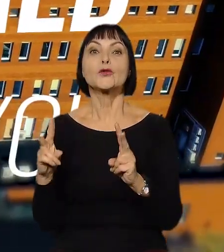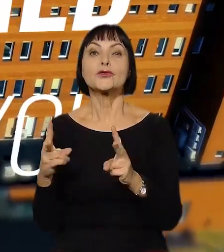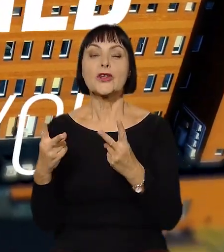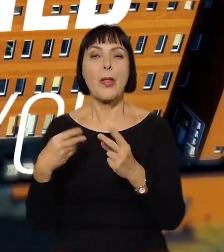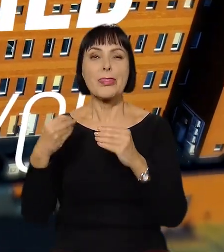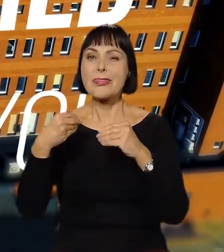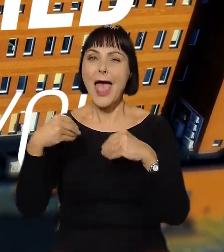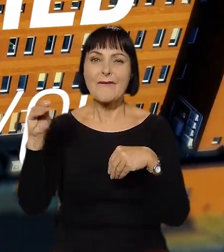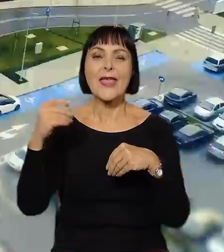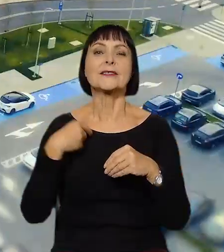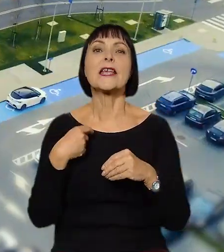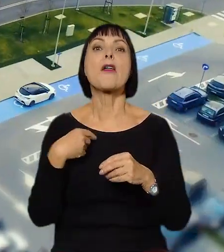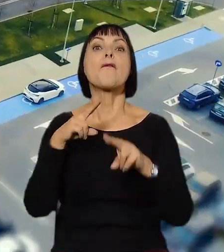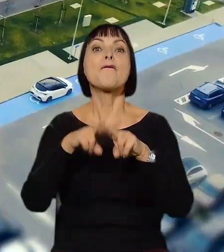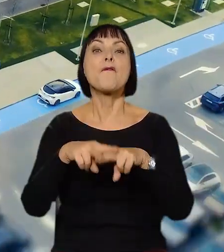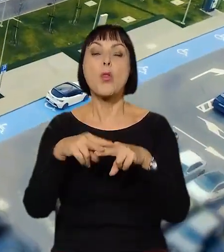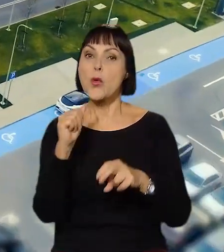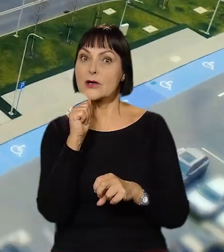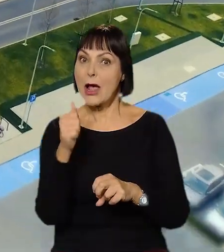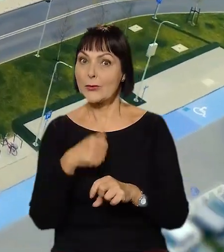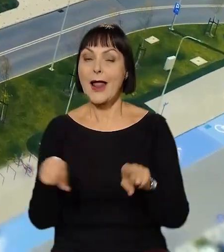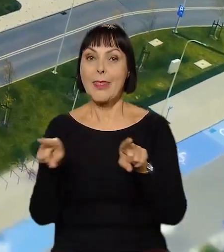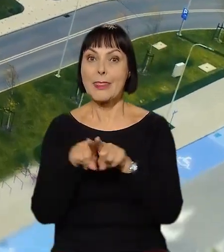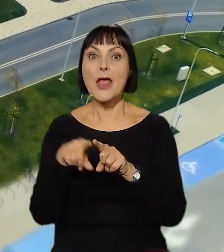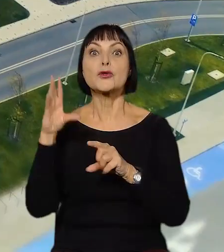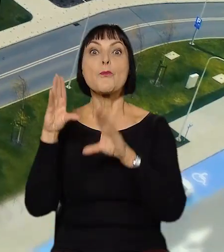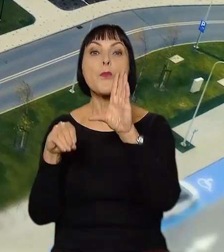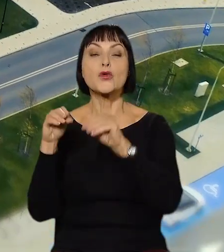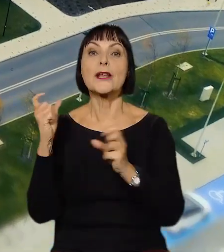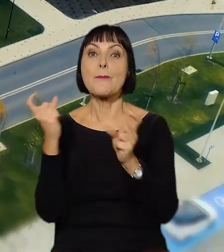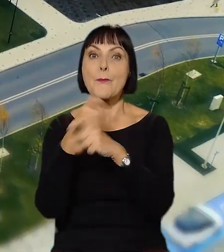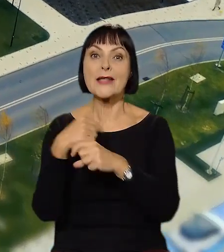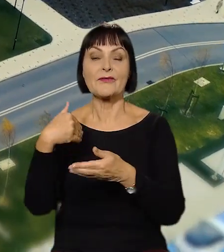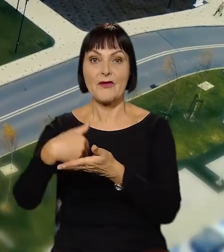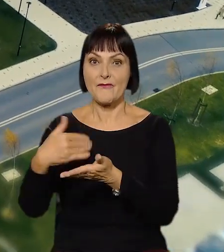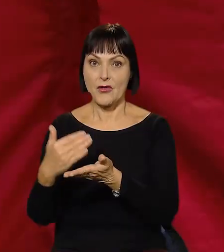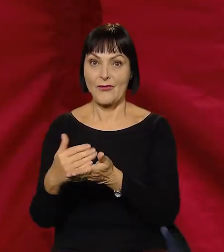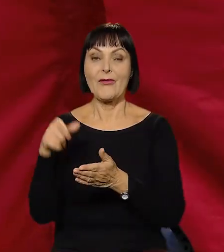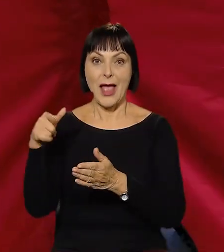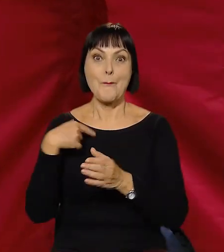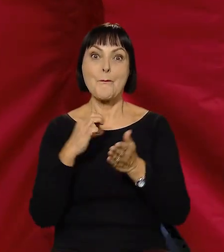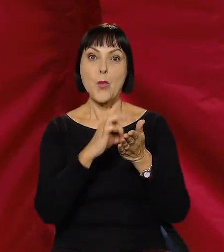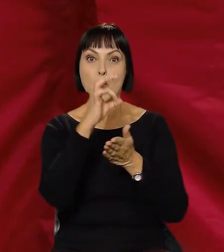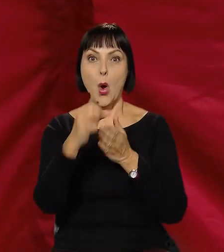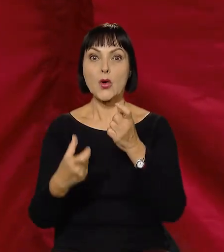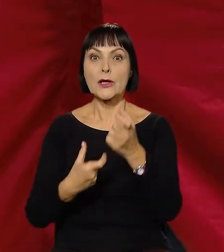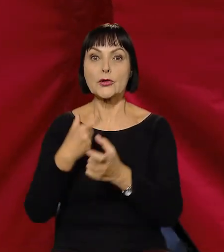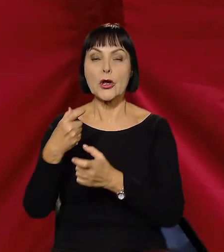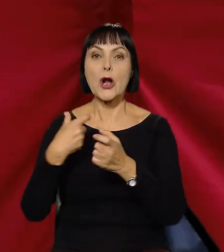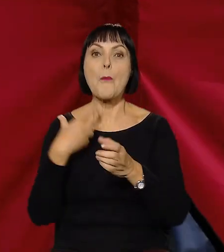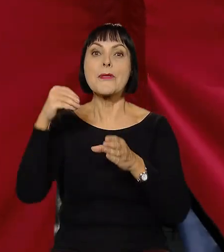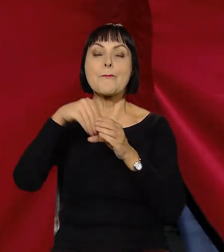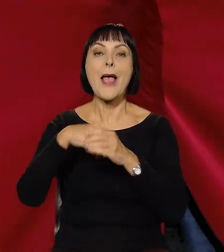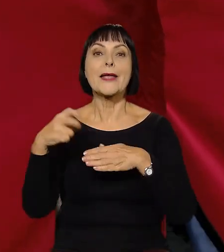w największym stopniu z funduszy europejskich, ale też po części z budżetu państwa i z budżetu województwa. W ramach tego projektu realizujemy pakiet